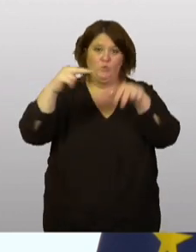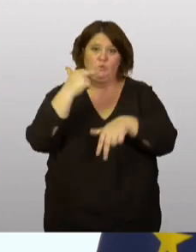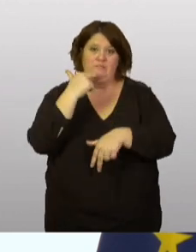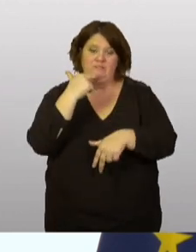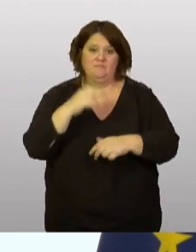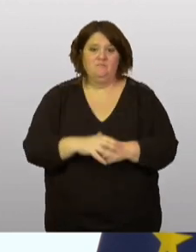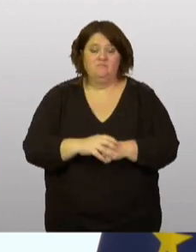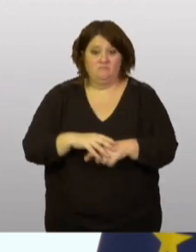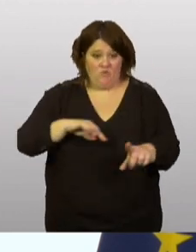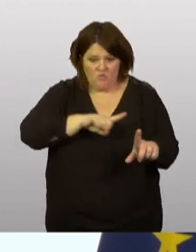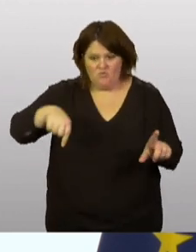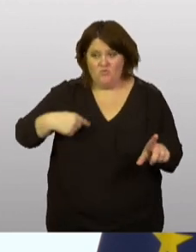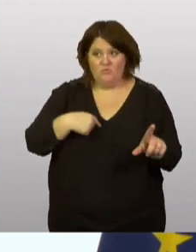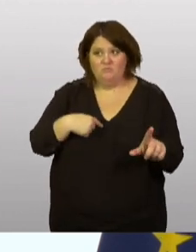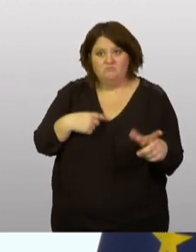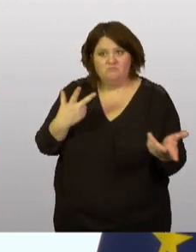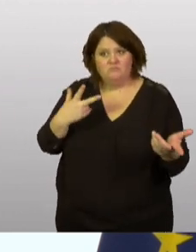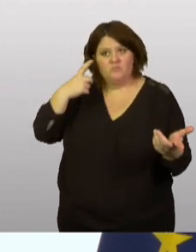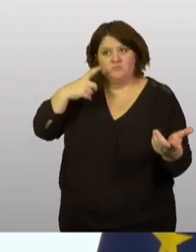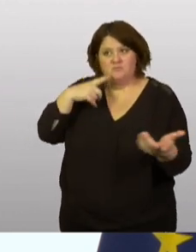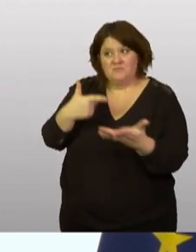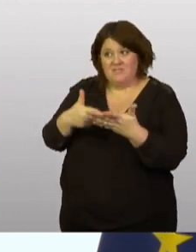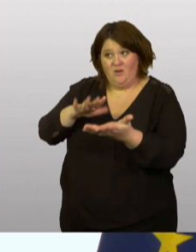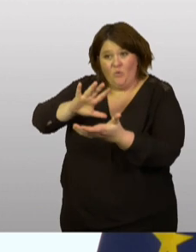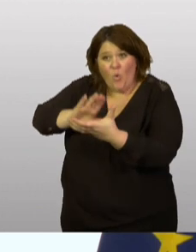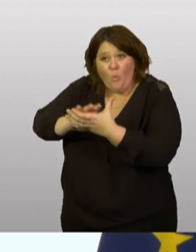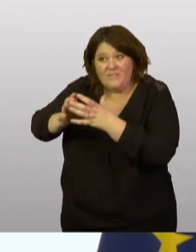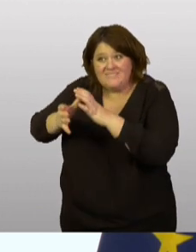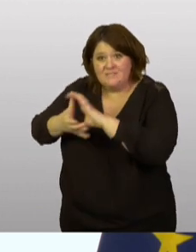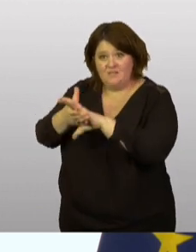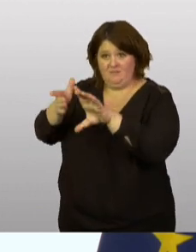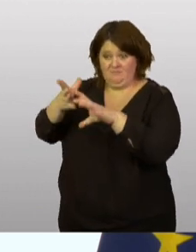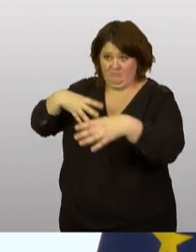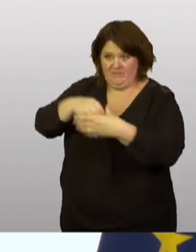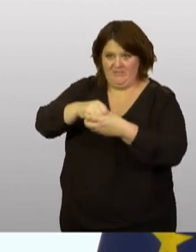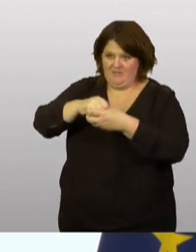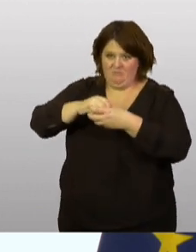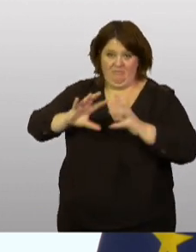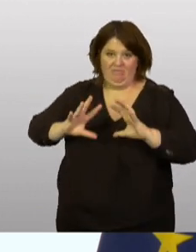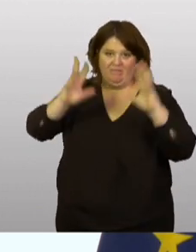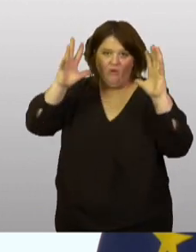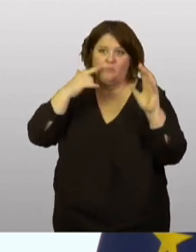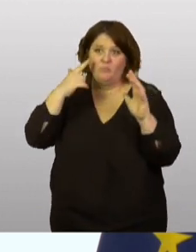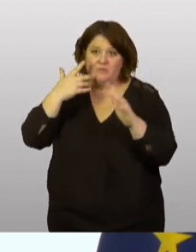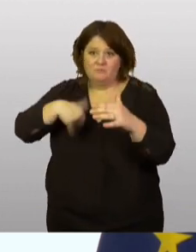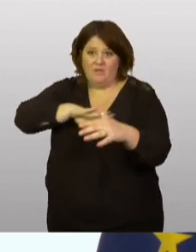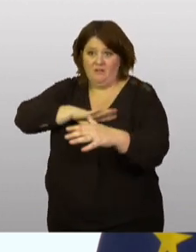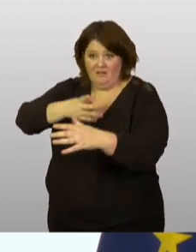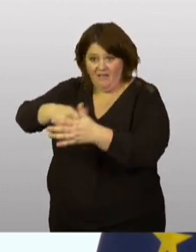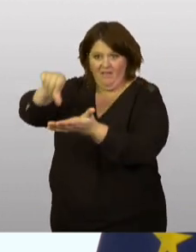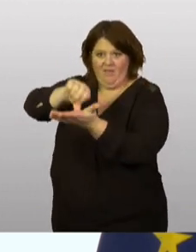Nous voyons ça comme une complicité dans la terreur de la part de l'Iran.